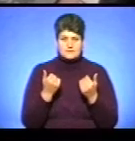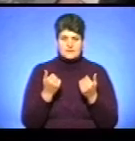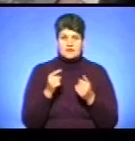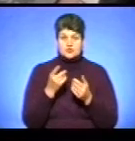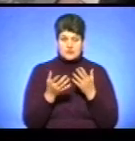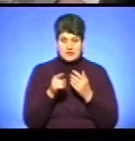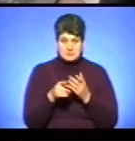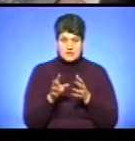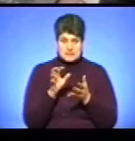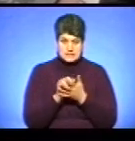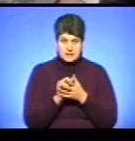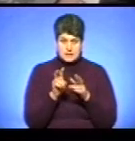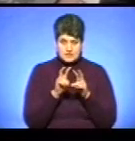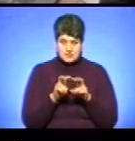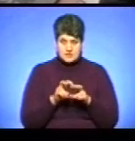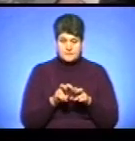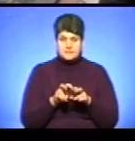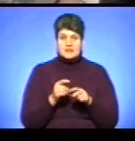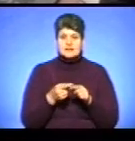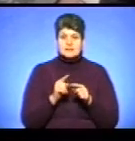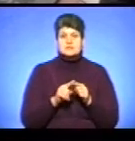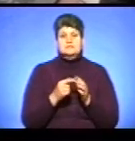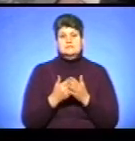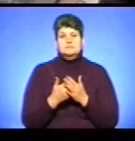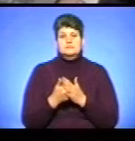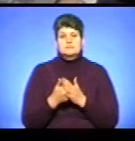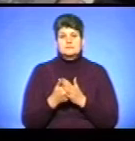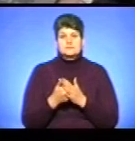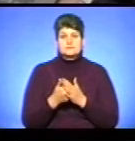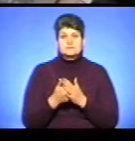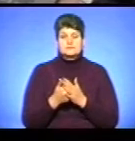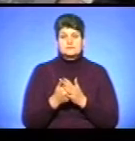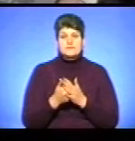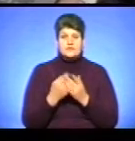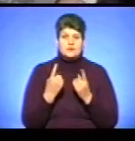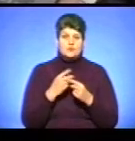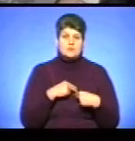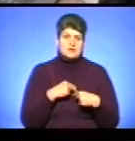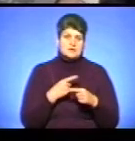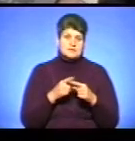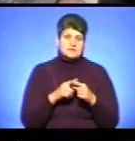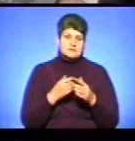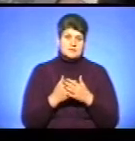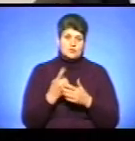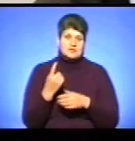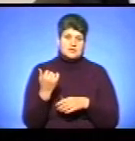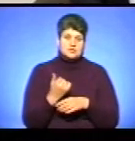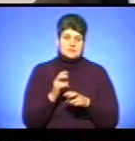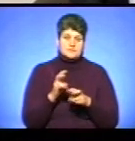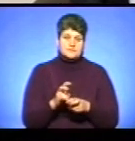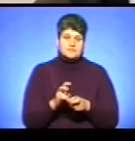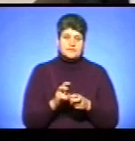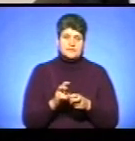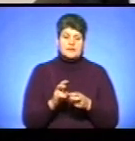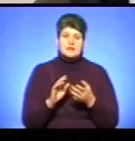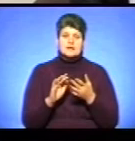зайнятися, то це в межах продуктивної праці, це буде в межах тижня. На сайті